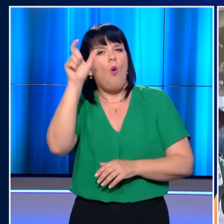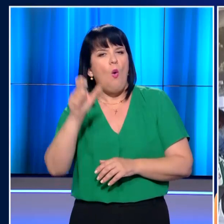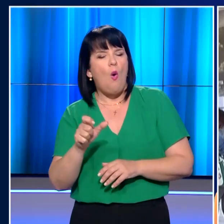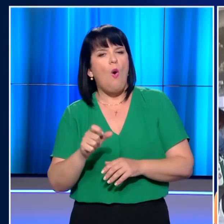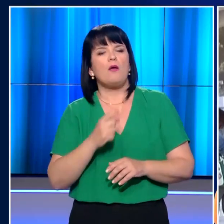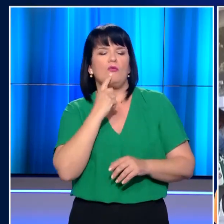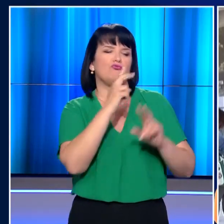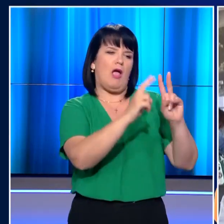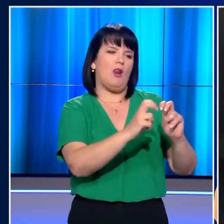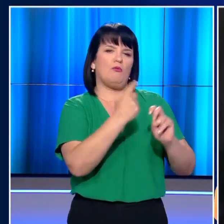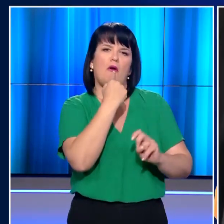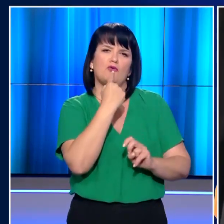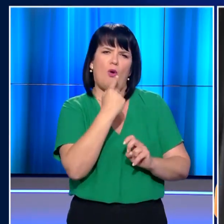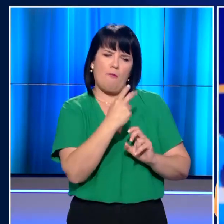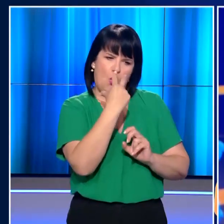δειγματοληπτικοί έλεγχοι.